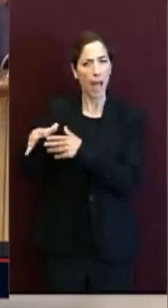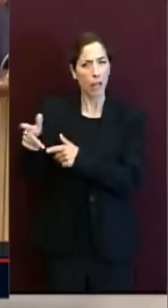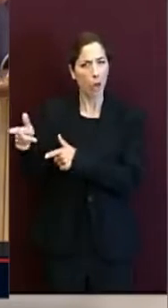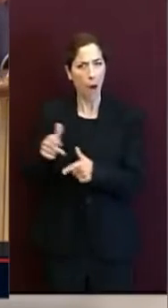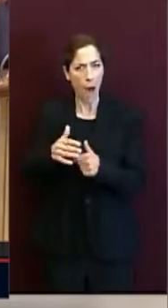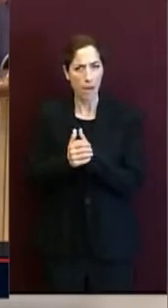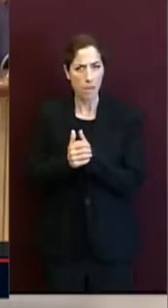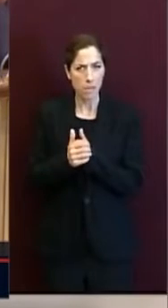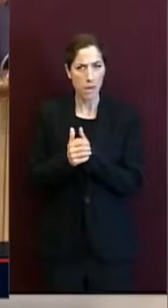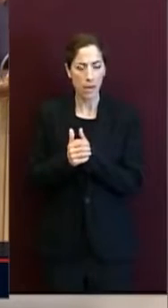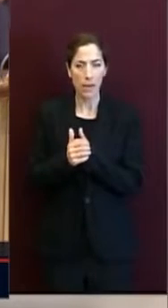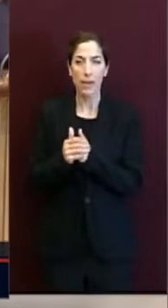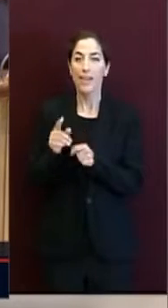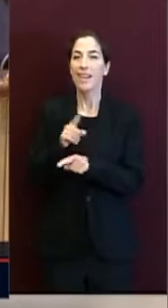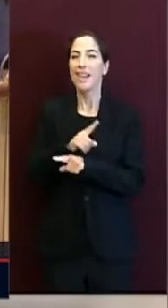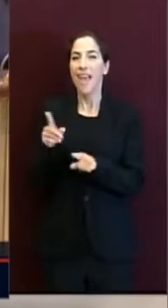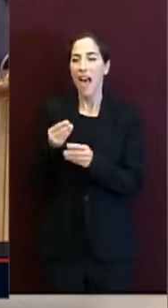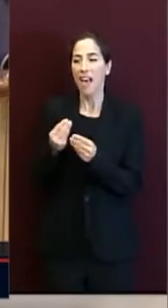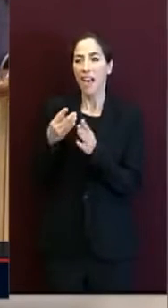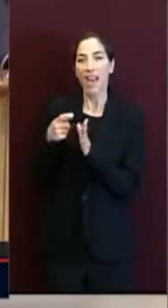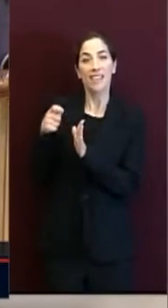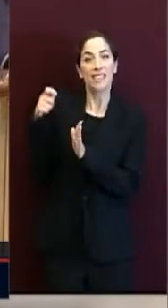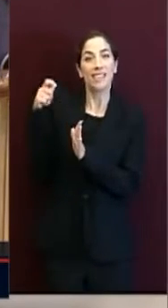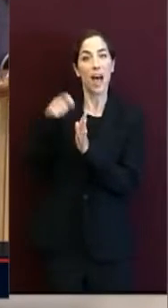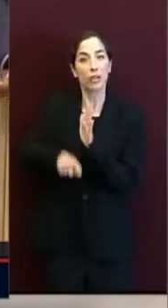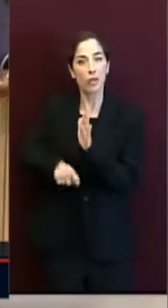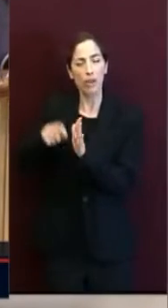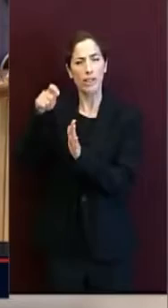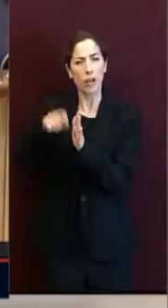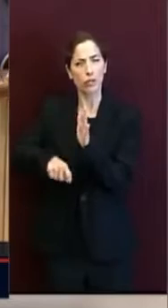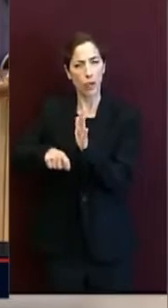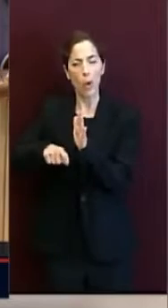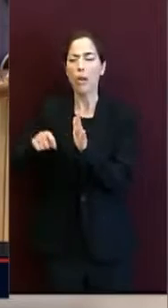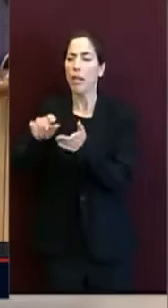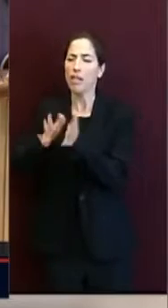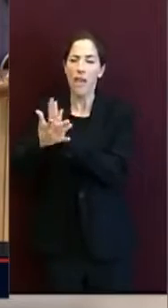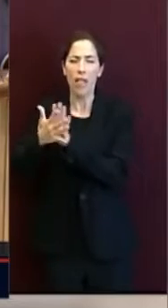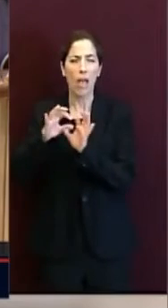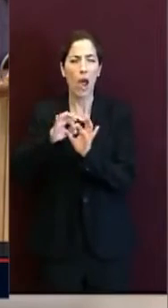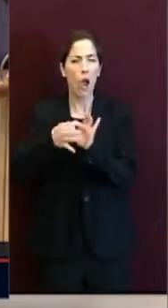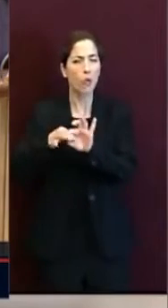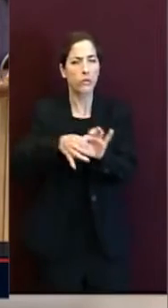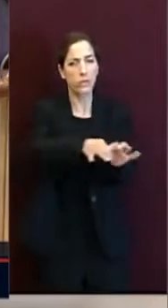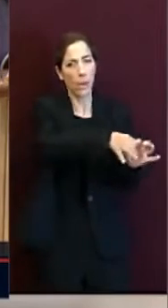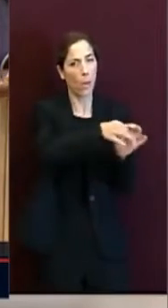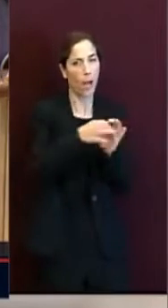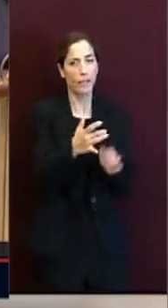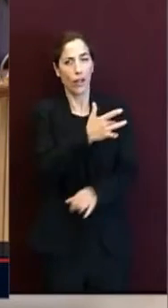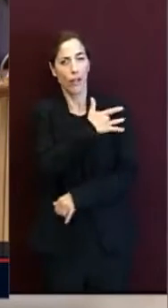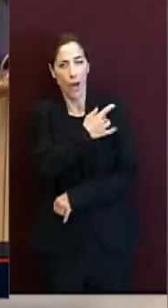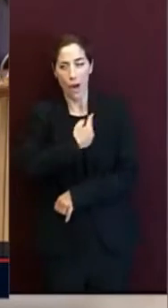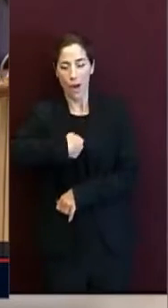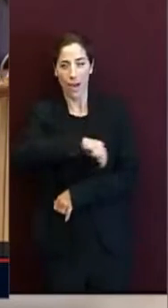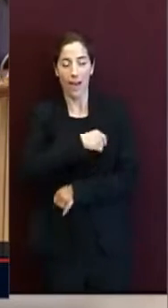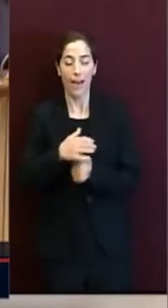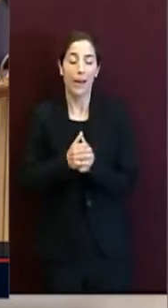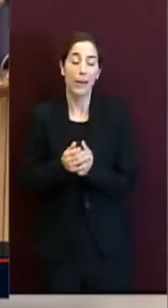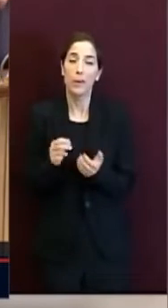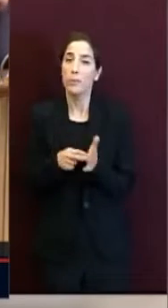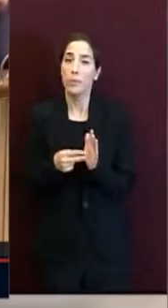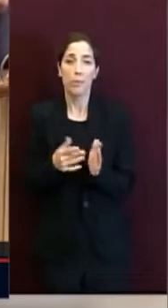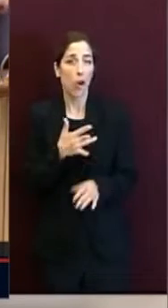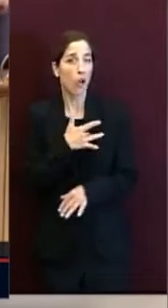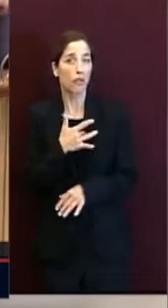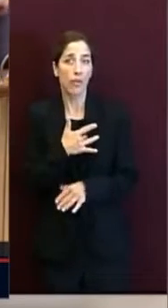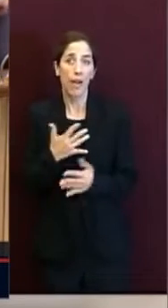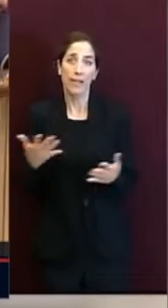né applicando loro sanzioni che poi si ritorcono contro di noi. È una questione di coscienza. Avete per caso